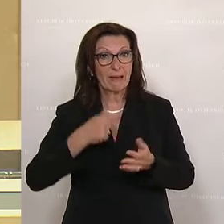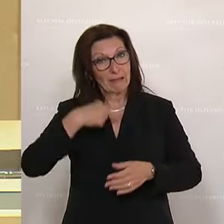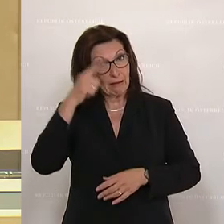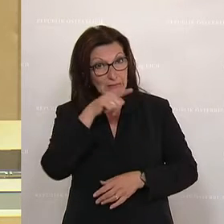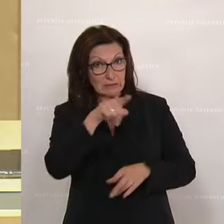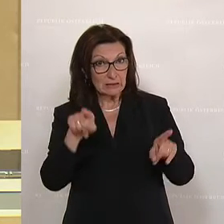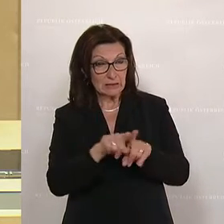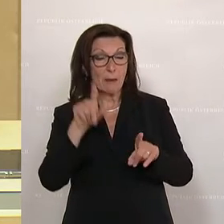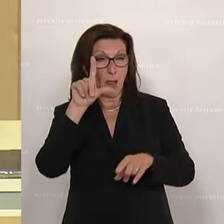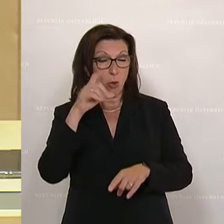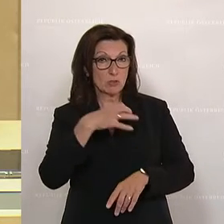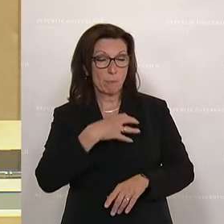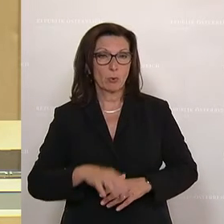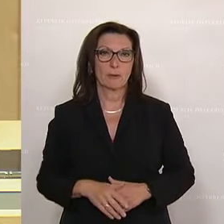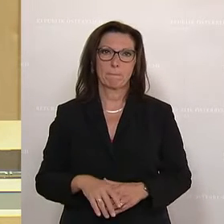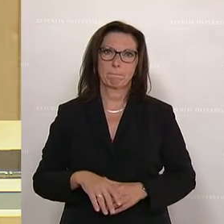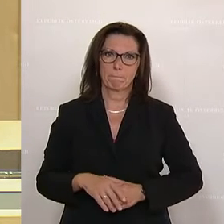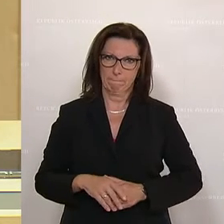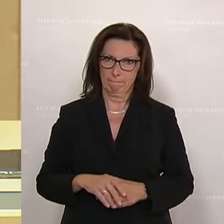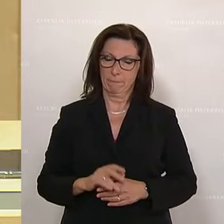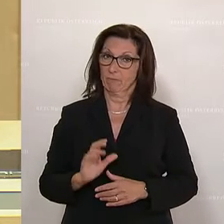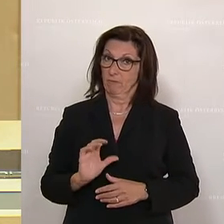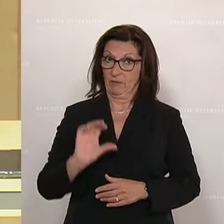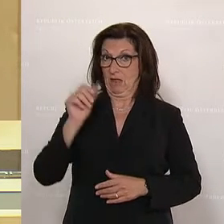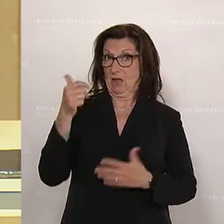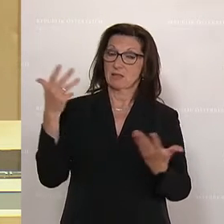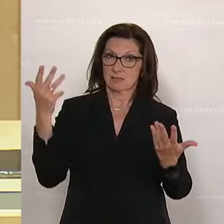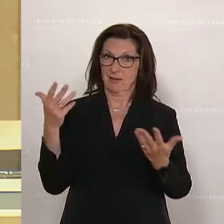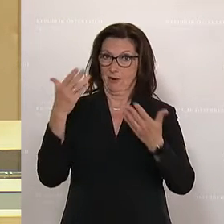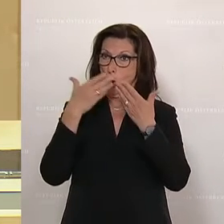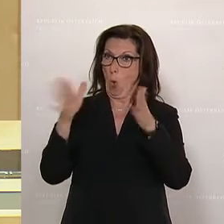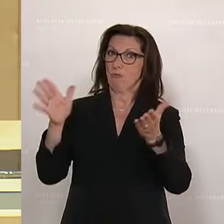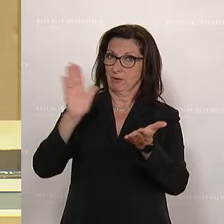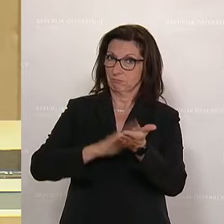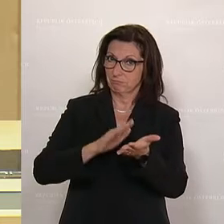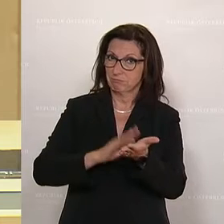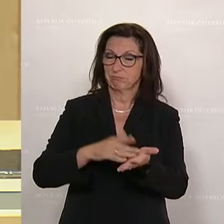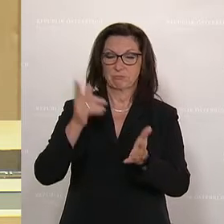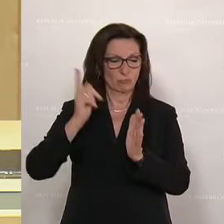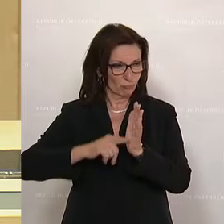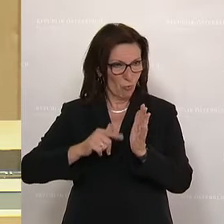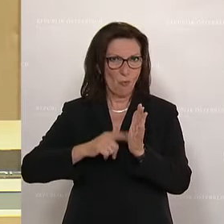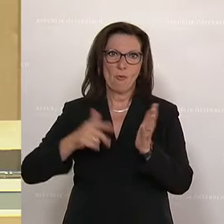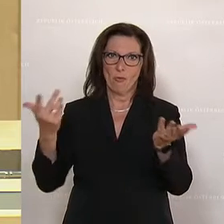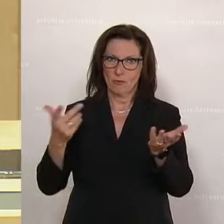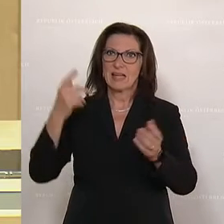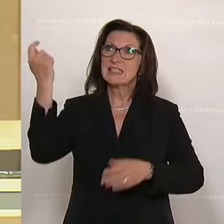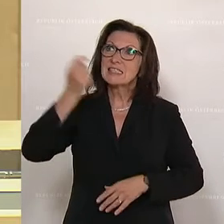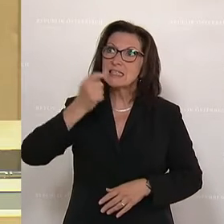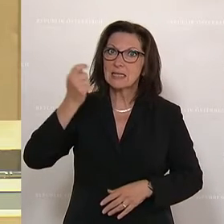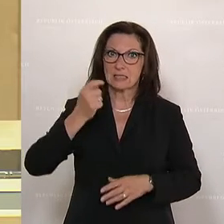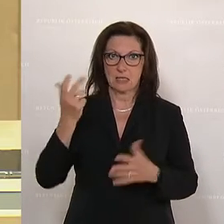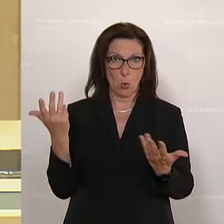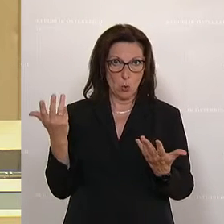Also das Erste ist, und das ist vielfach öffentlich dokumentiert auch von mir, der Zugang zu Sanktionen, der